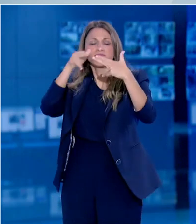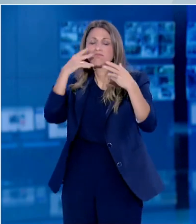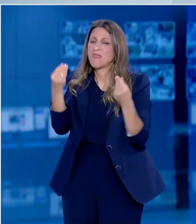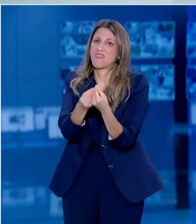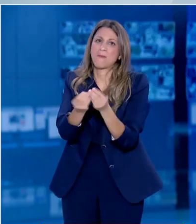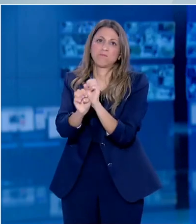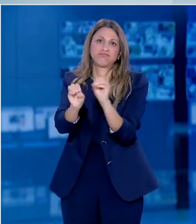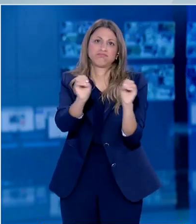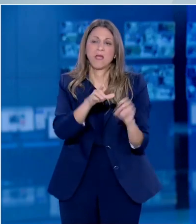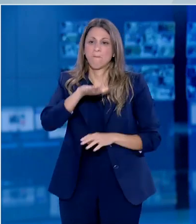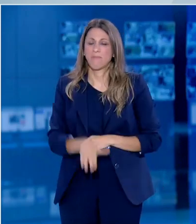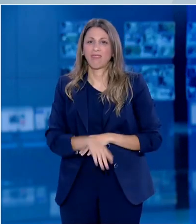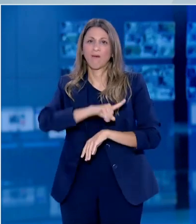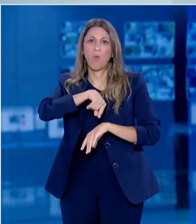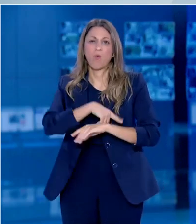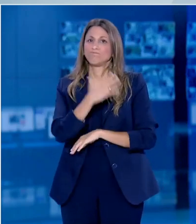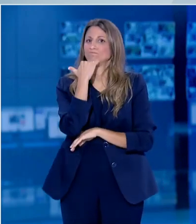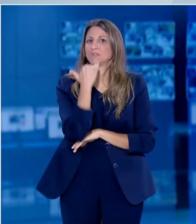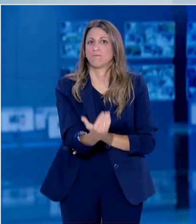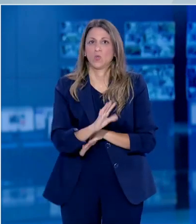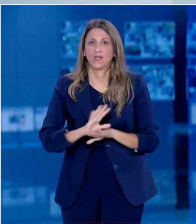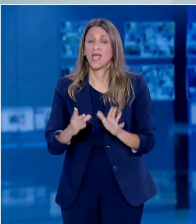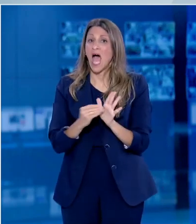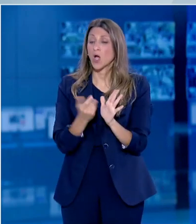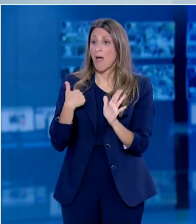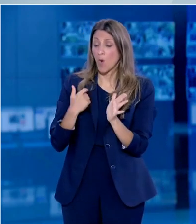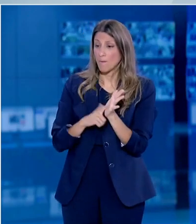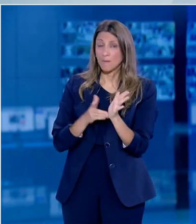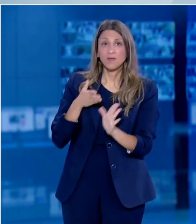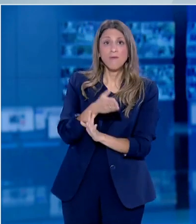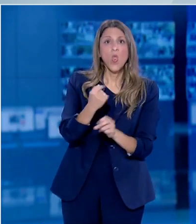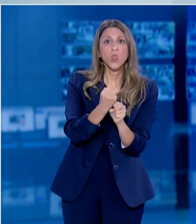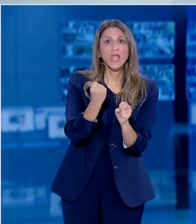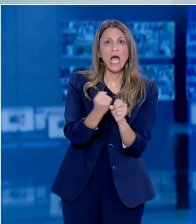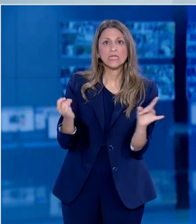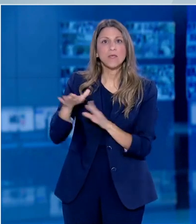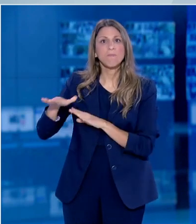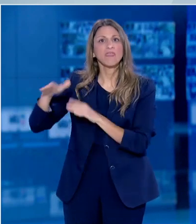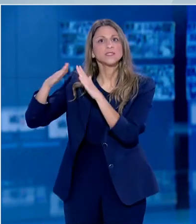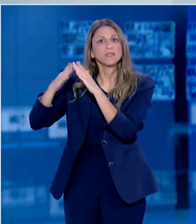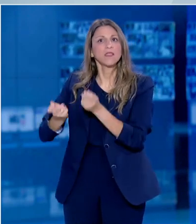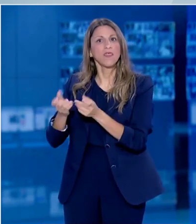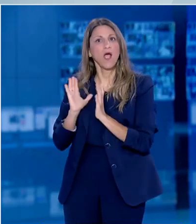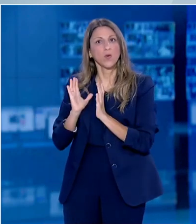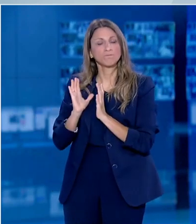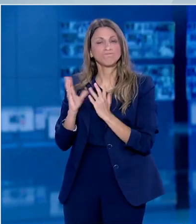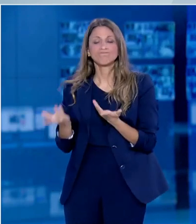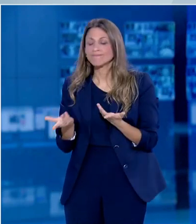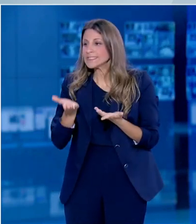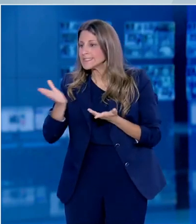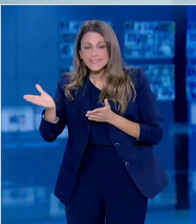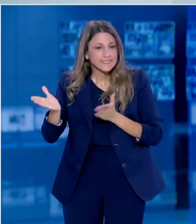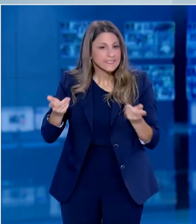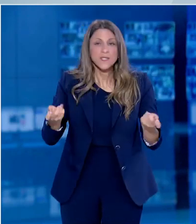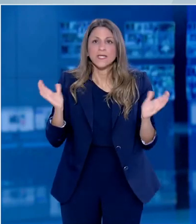μπορούν να επιστρέψουν εργασία τους όσο τα σχολεία είναι κλειστά. Πρέπει ακόμα μια φορά να εστιάσουμε στις καταλληλότερες επιλογές βάσει των